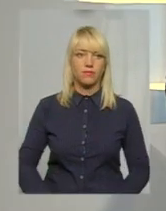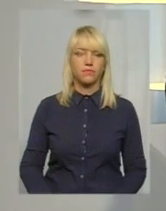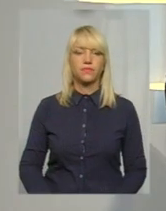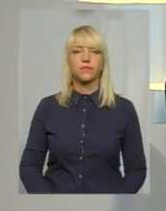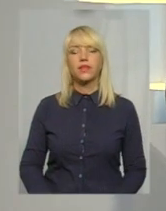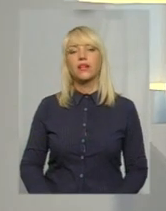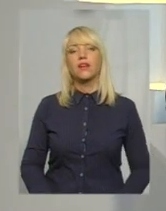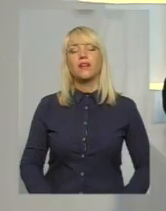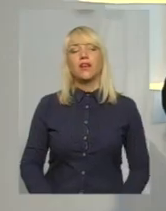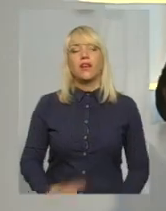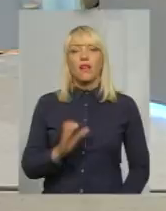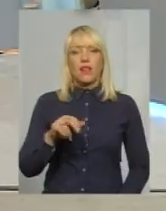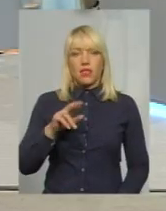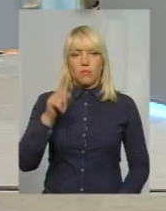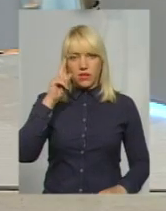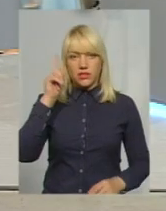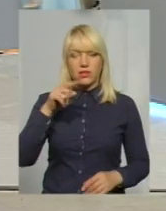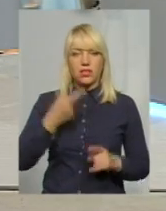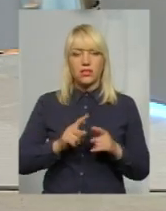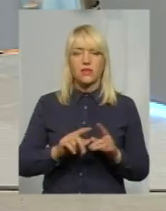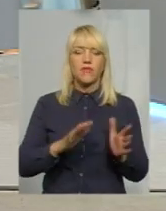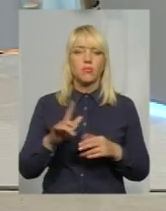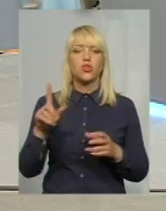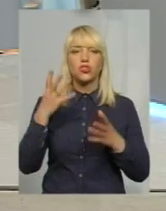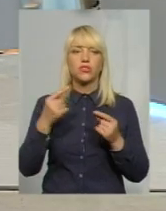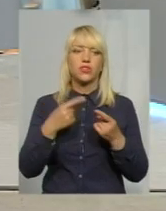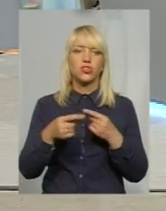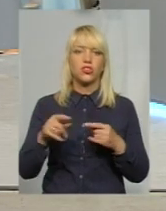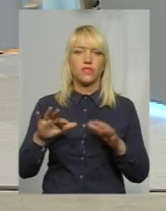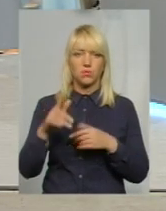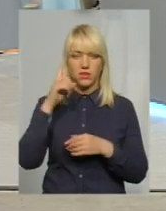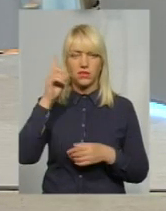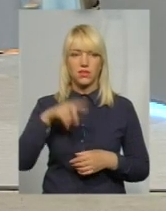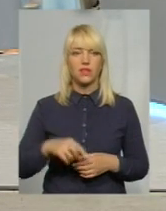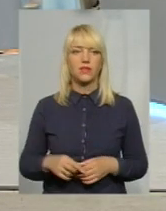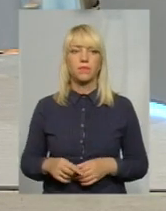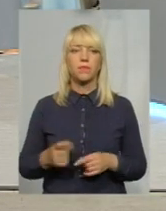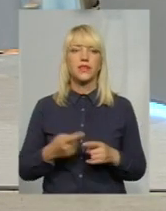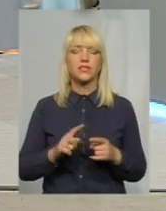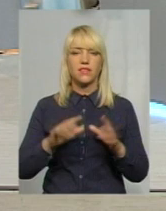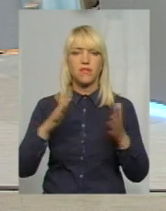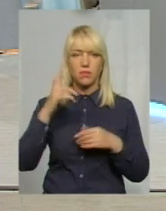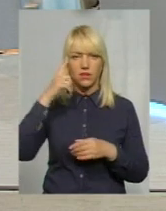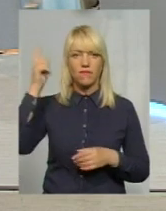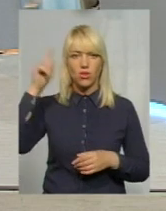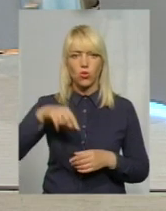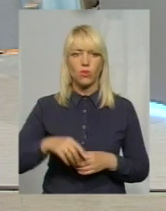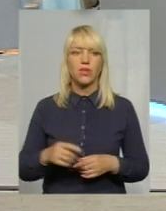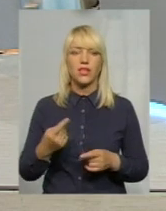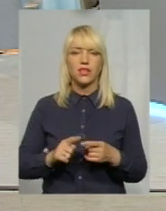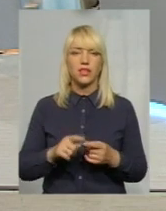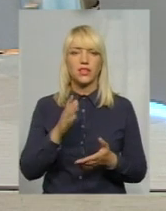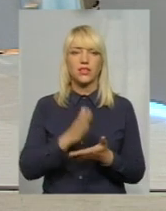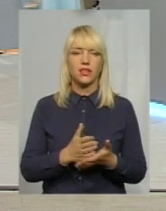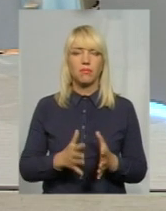Пане Вадиме, чи вам відомо про ці випадки, чи може ще якісь інші подібні? Випадки ці відомі, і їх є